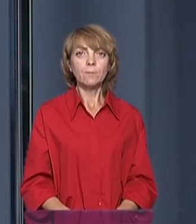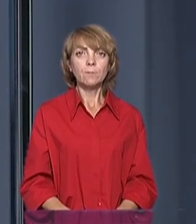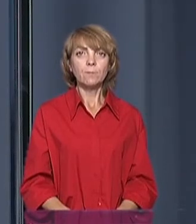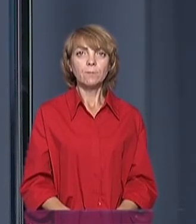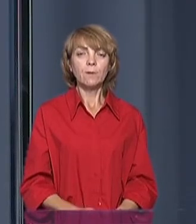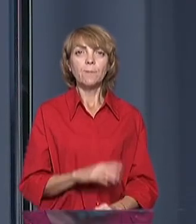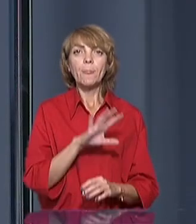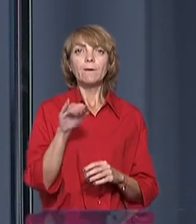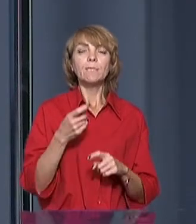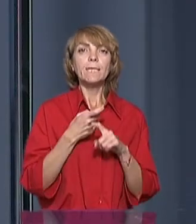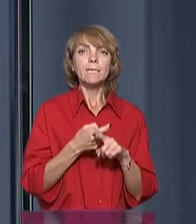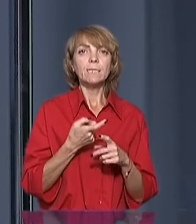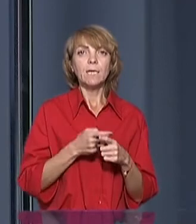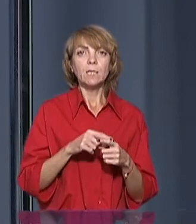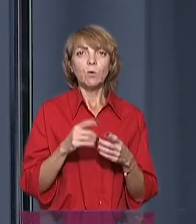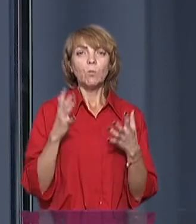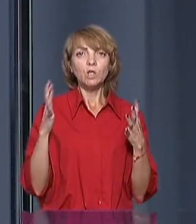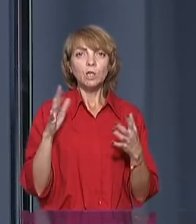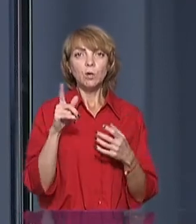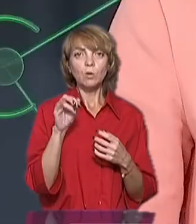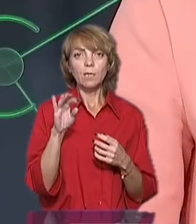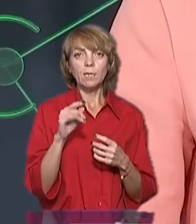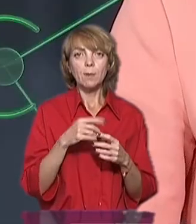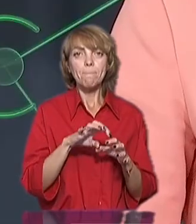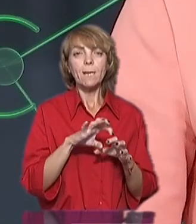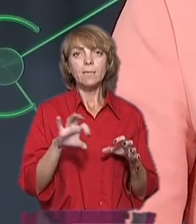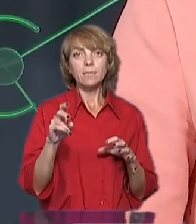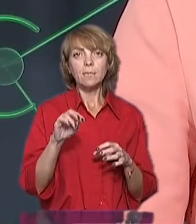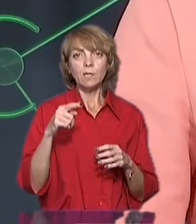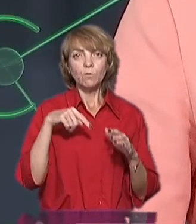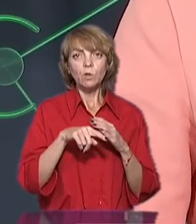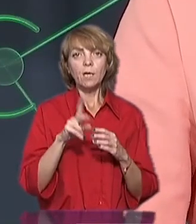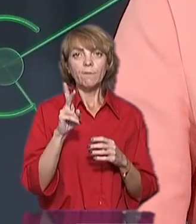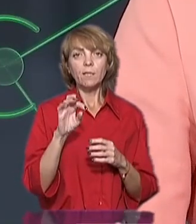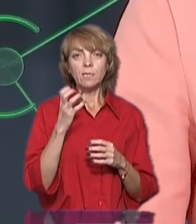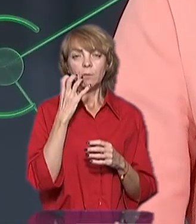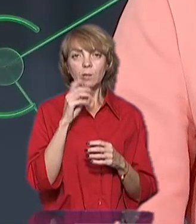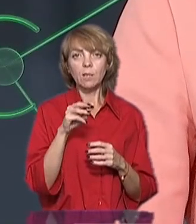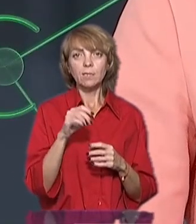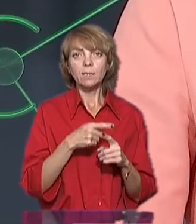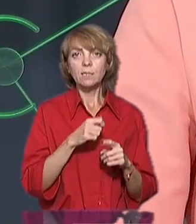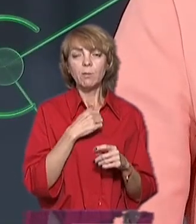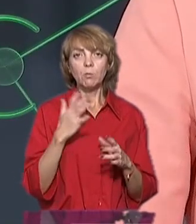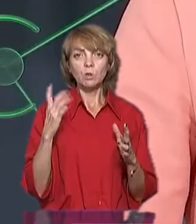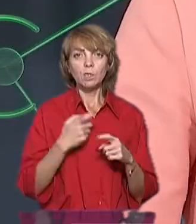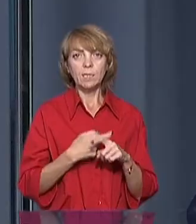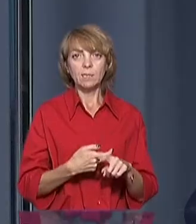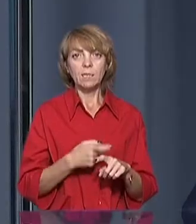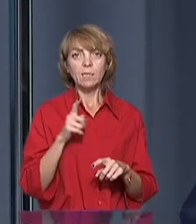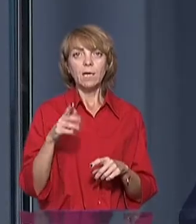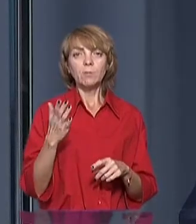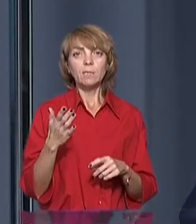всі ризки – це великі котельні, магістральні, внутріквартальні теплотраси. Оце найбільші ризки. Там, де